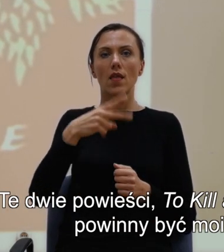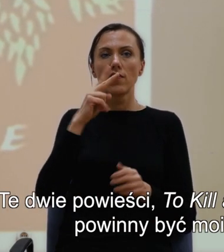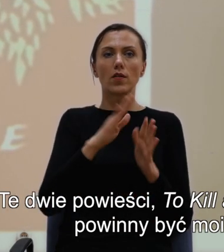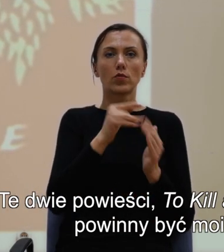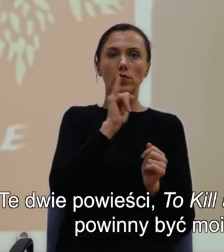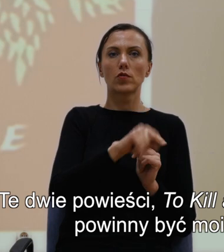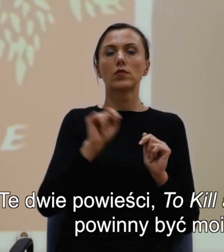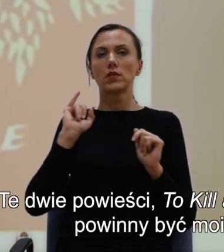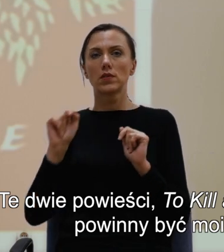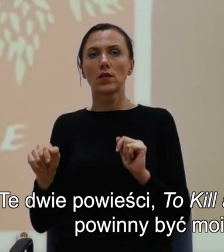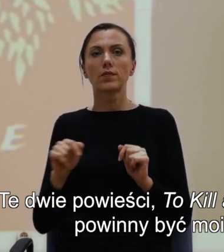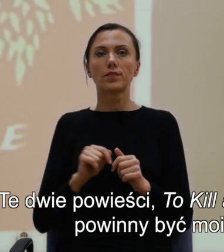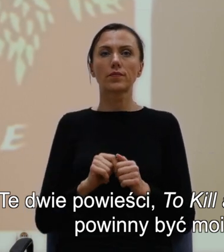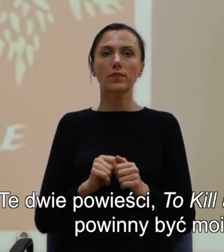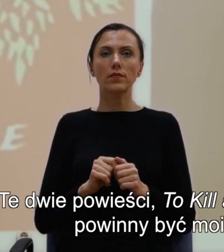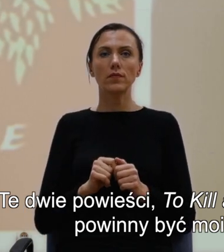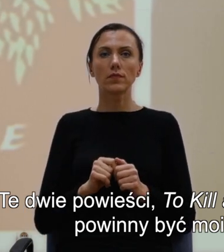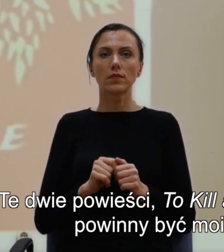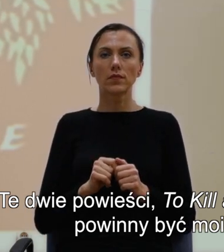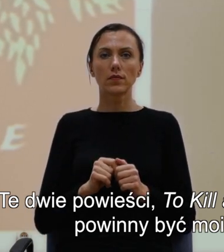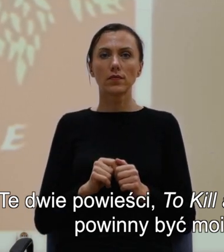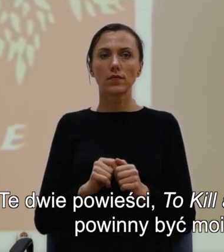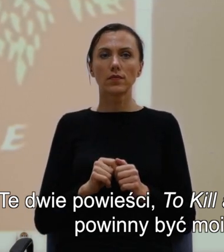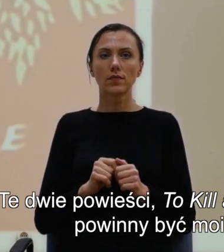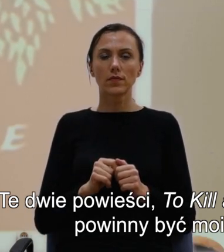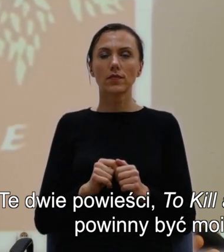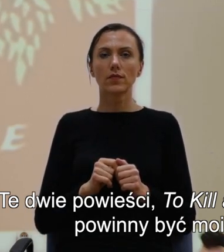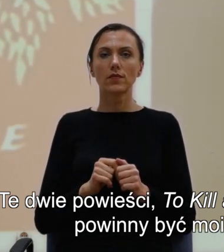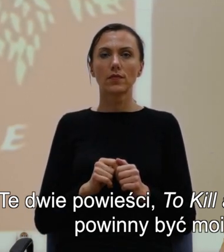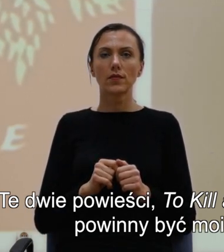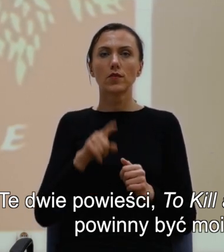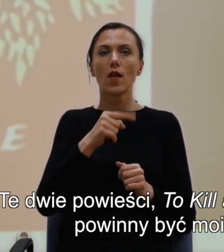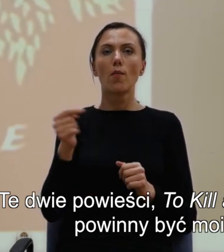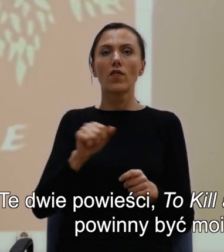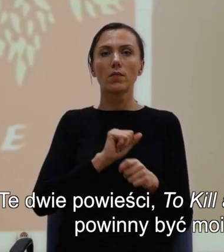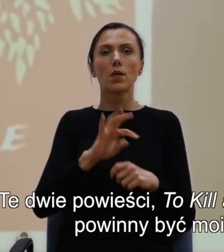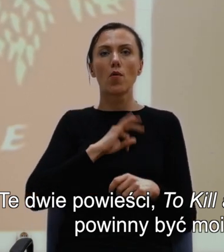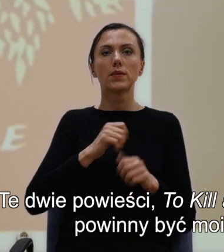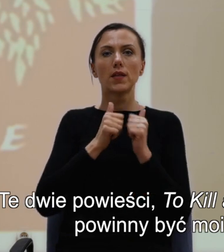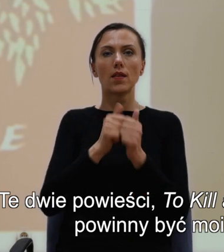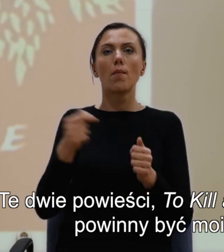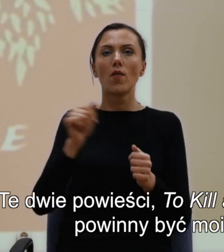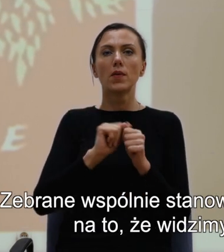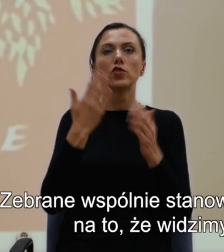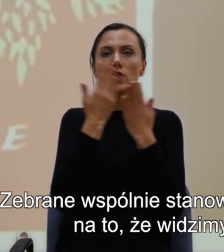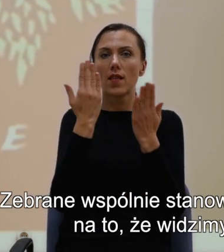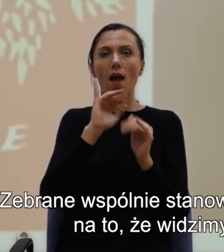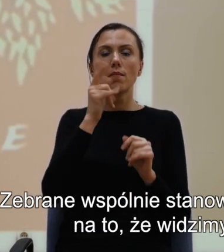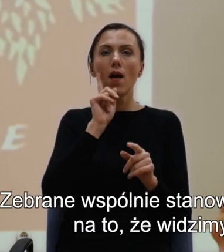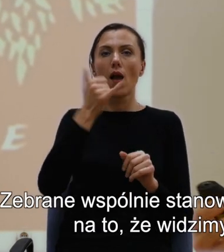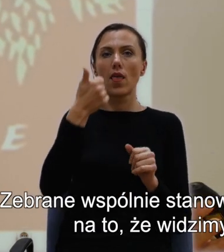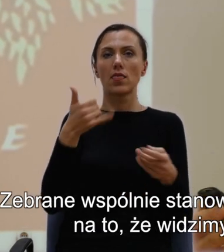Zabić Drozda i Idź postaw wartownika powinny być moim zdaniem czytane jako jedną tak naprawdę. I